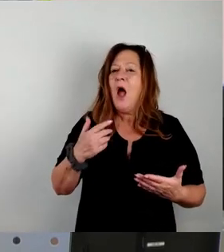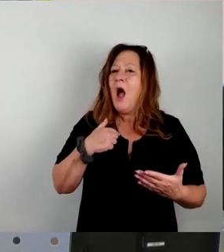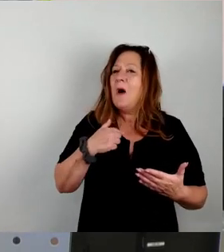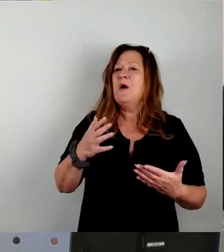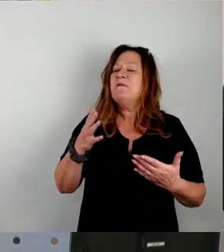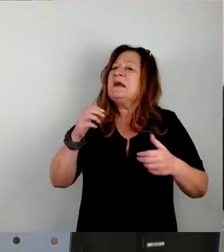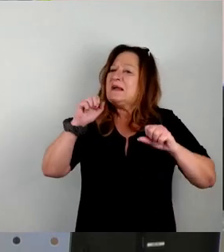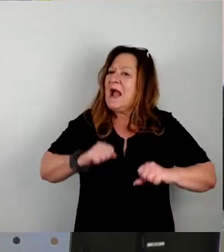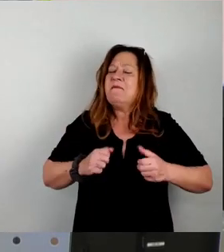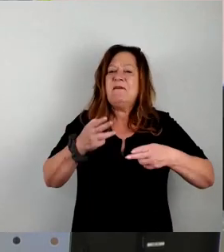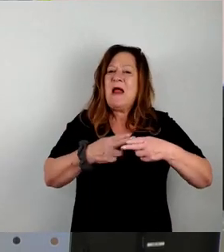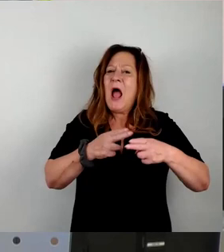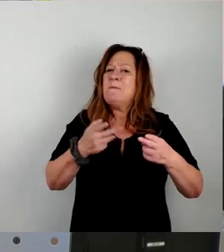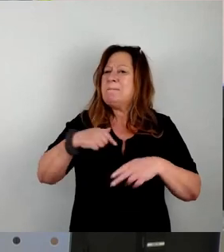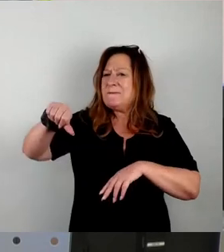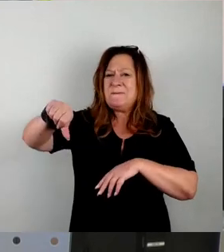dass wir keinen Benzin zapfen können.